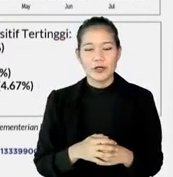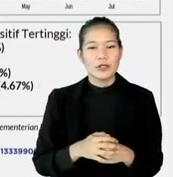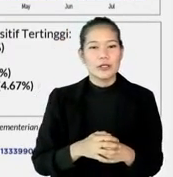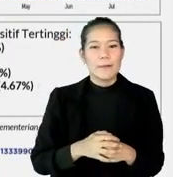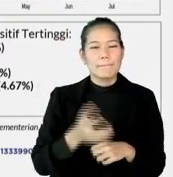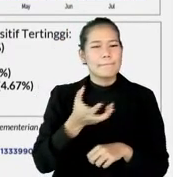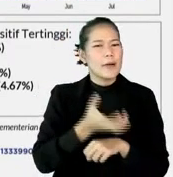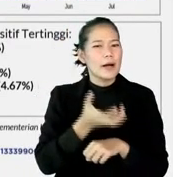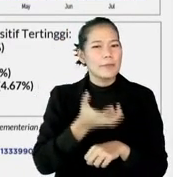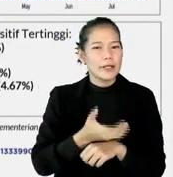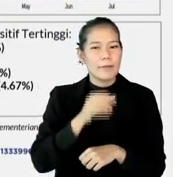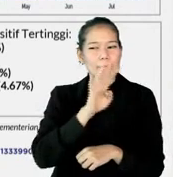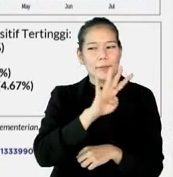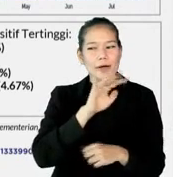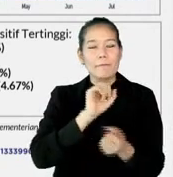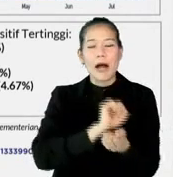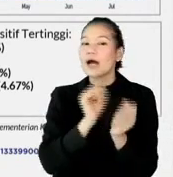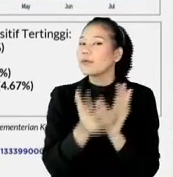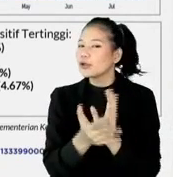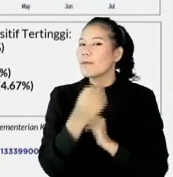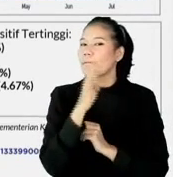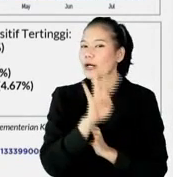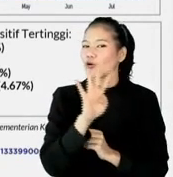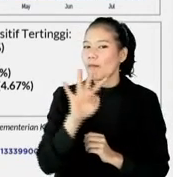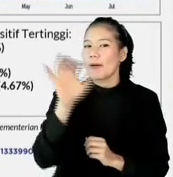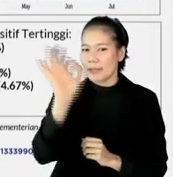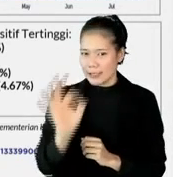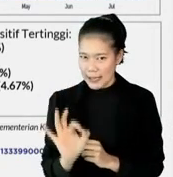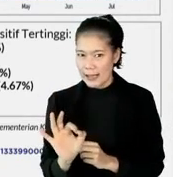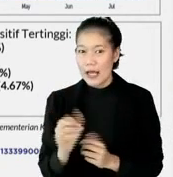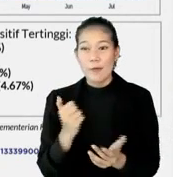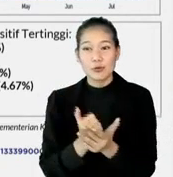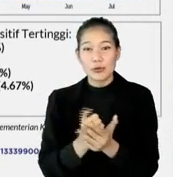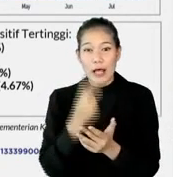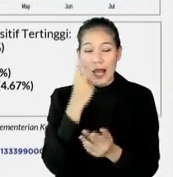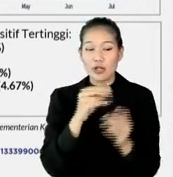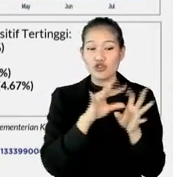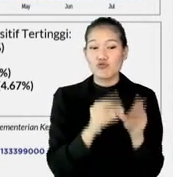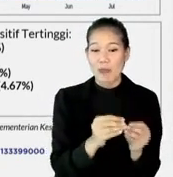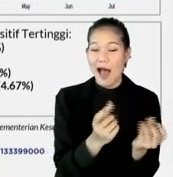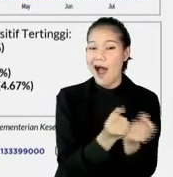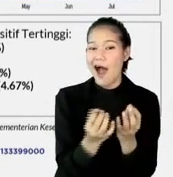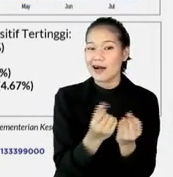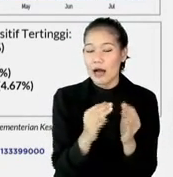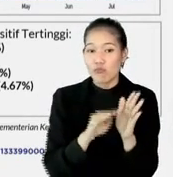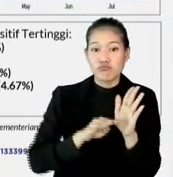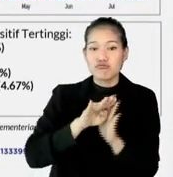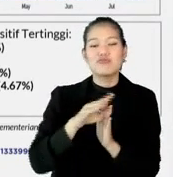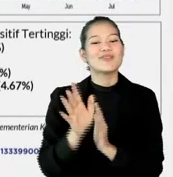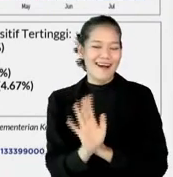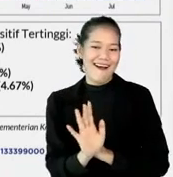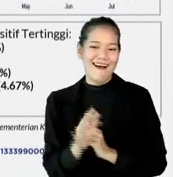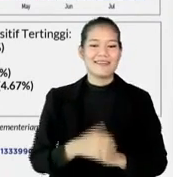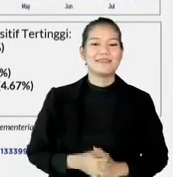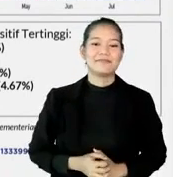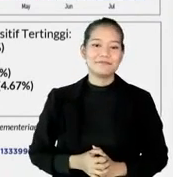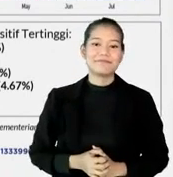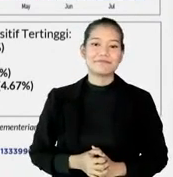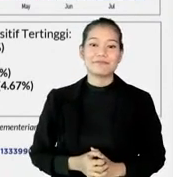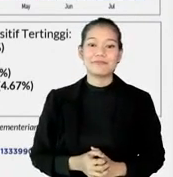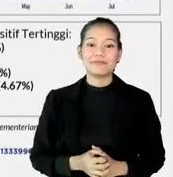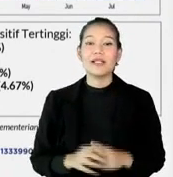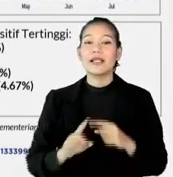Bangka Belitung naik 34,4 persen. Tapi secara angka memang tidak terlalu tinggi karena pekan terakhir sudah mulai turun trennya seperti itu.